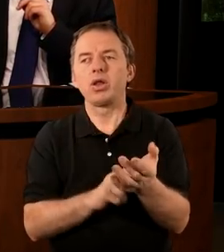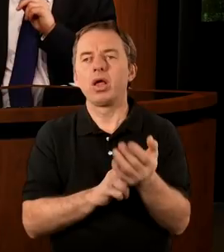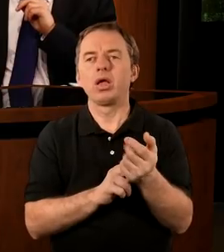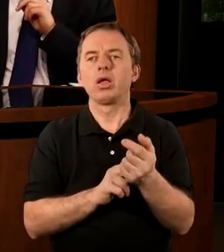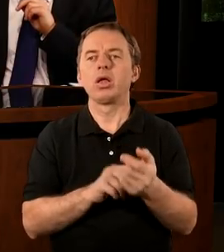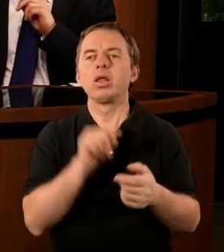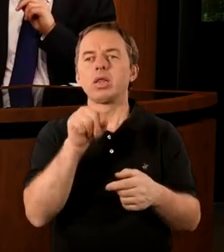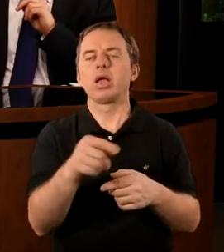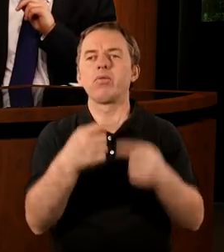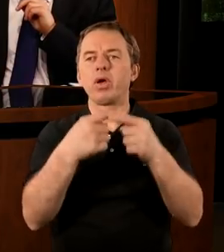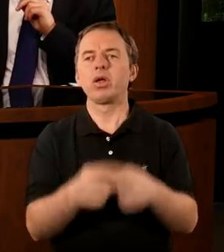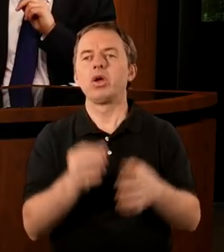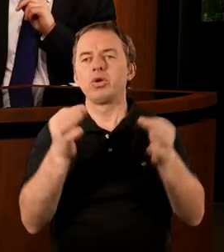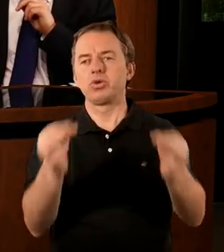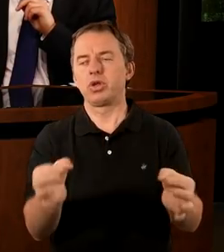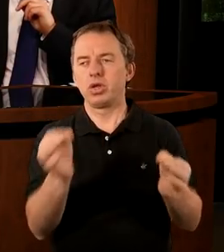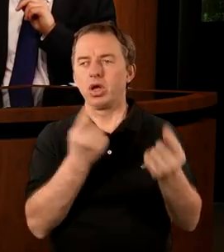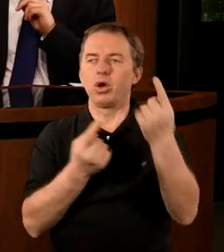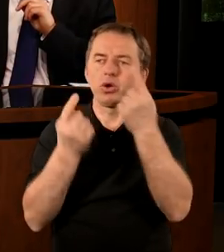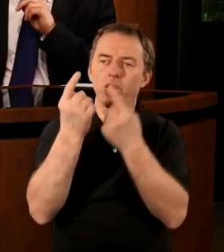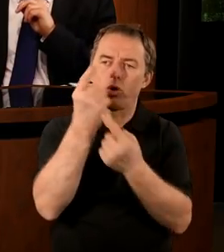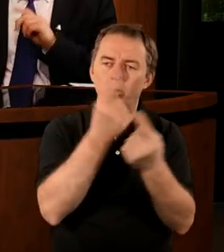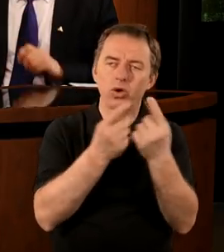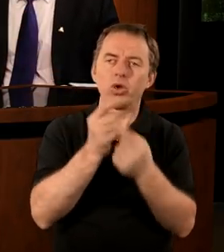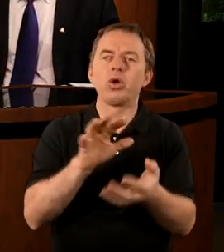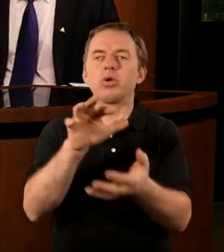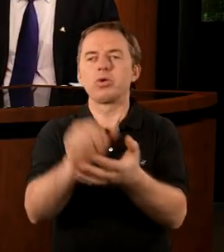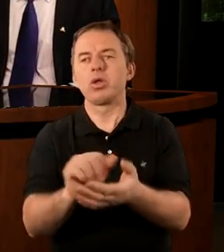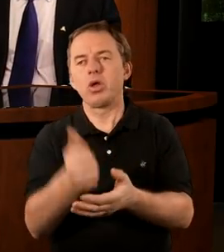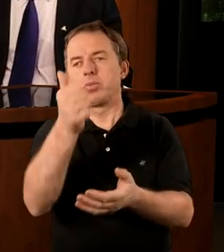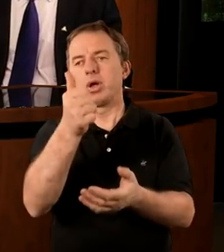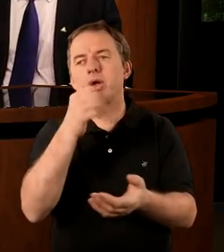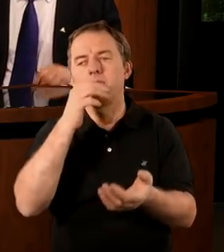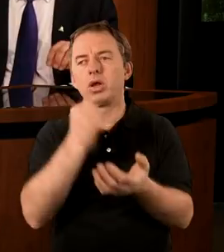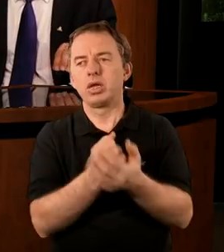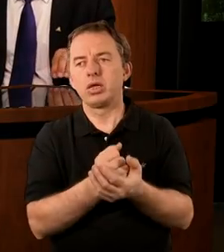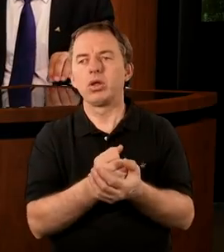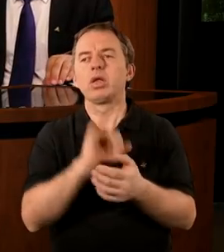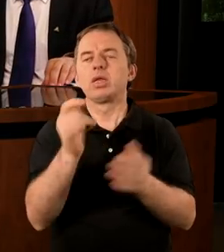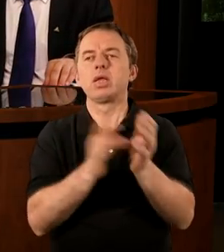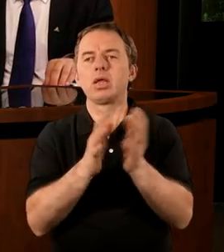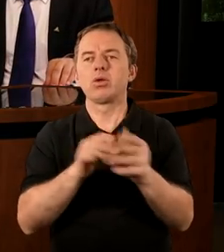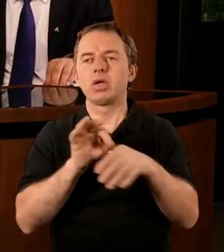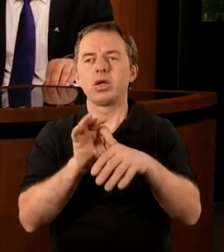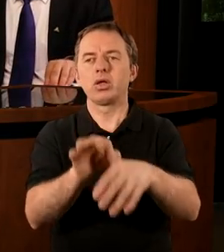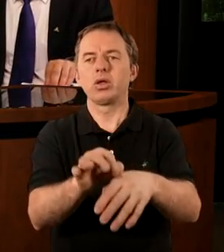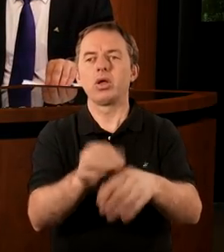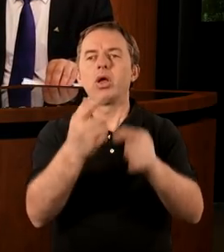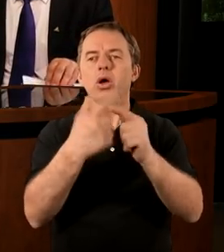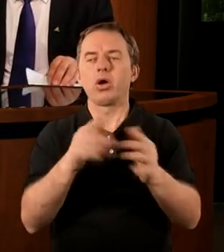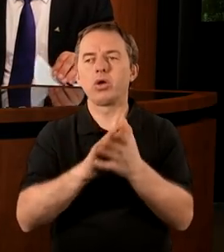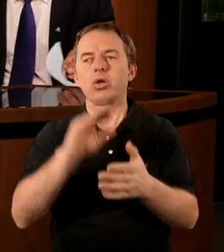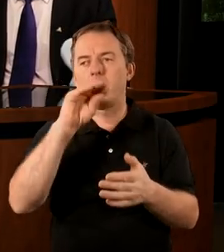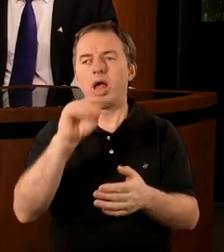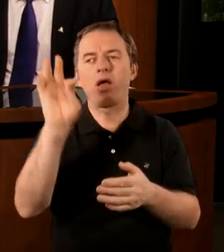konkret. Dzisiaj w tym rozważaniu mamy sięgnąć także do pierwszego listu, jaki Pan Jezus skierował. Jest to